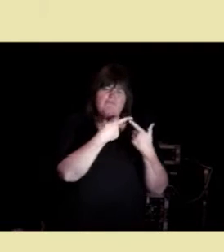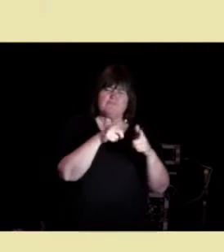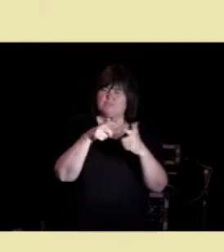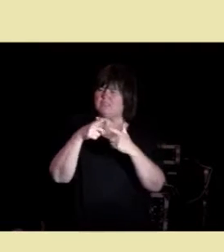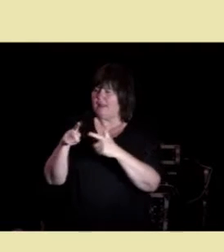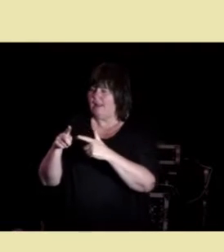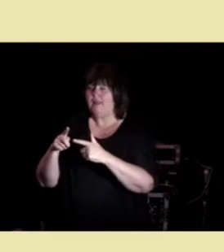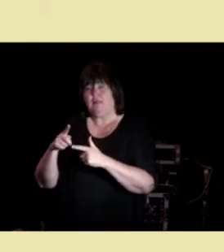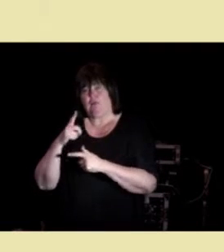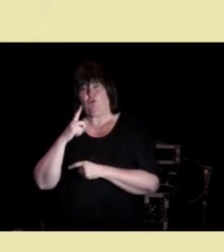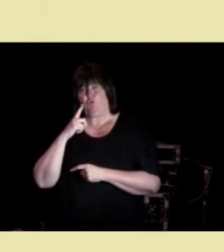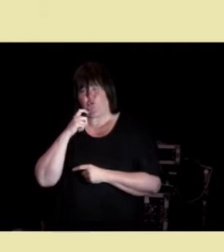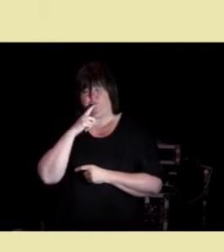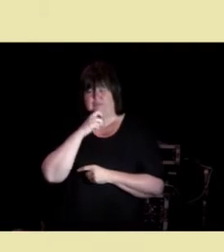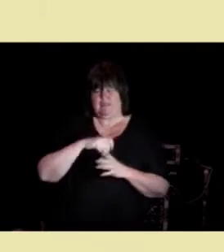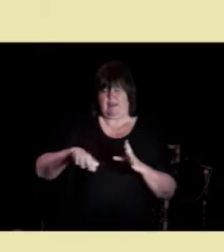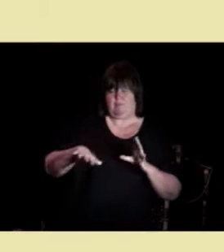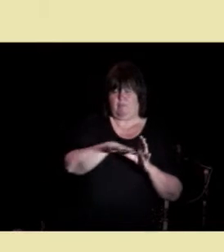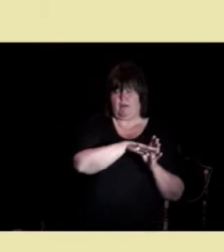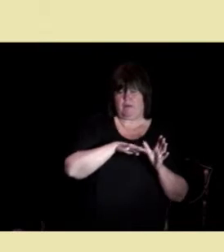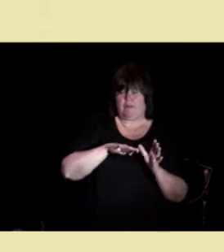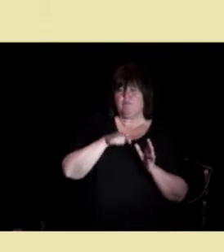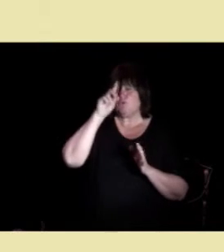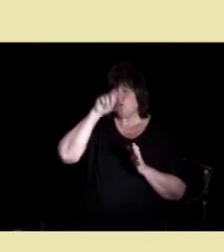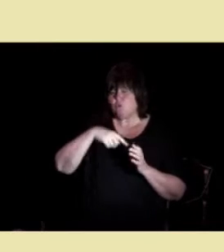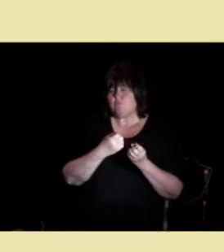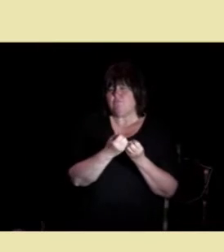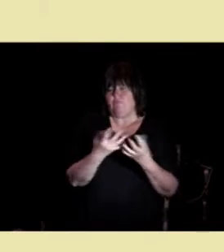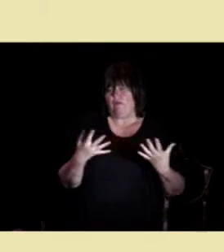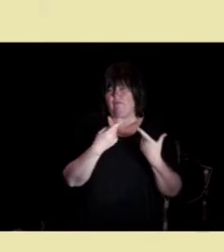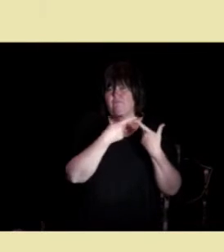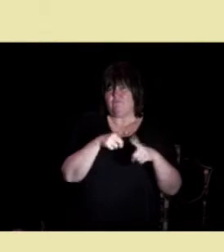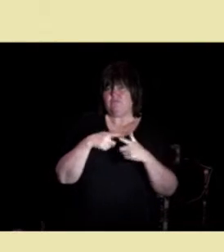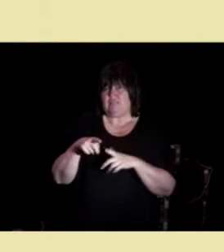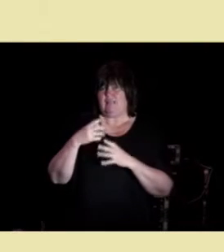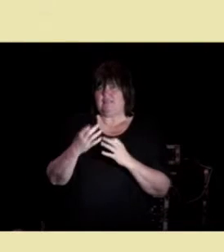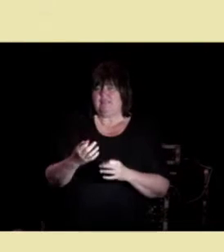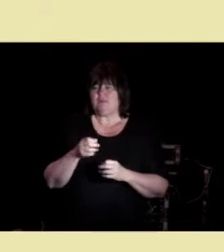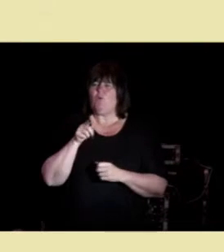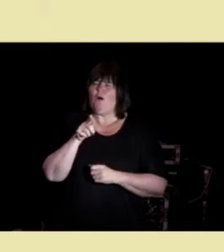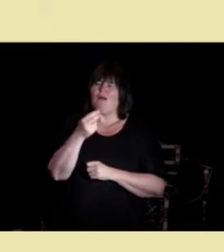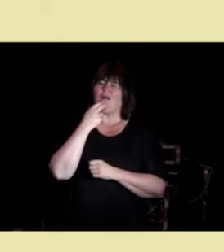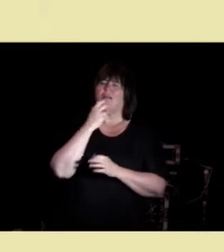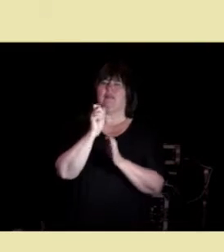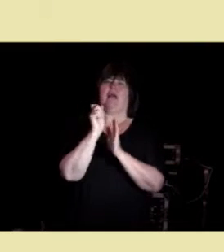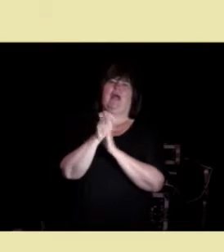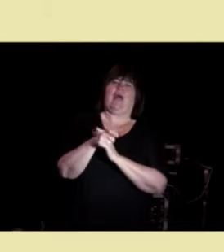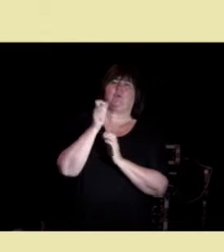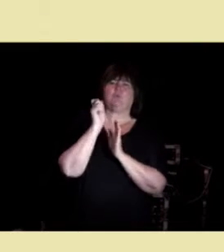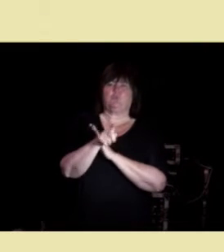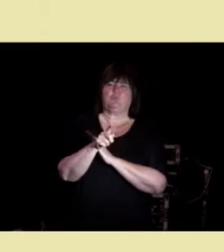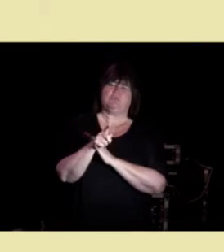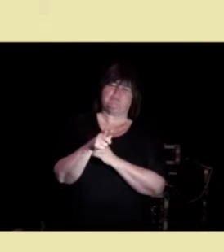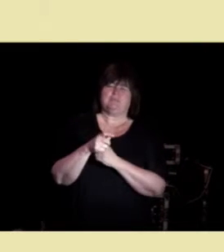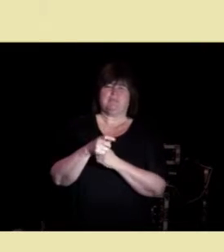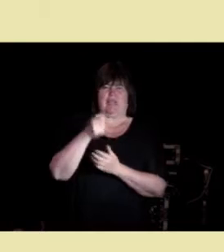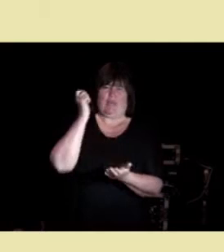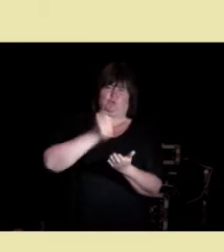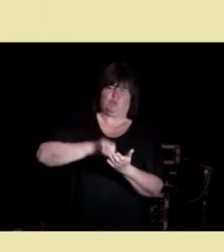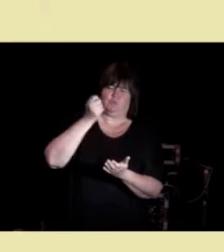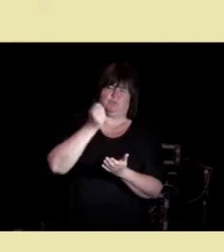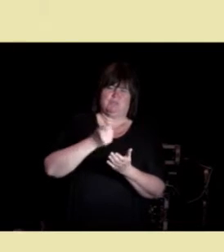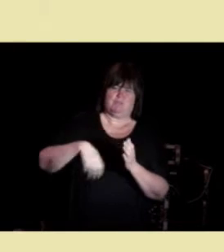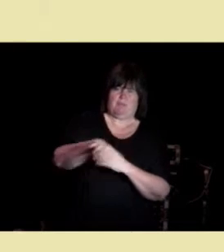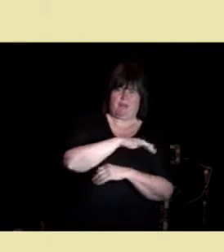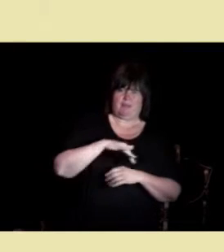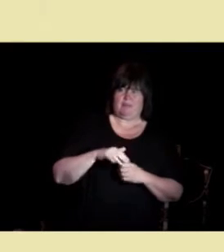komplisert marked, så du må kunne mange forskjellige ting. Og det kaller han da et sånn auksjonsmarked. Problemet med psykisk helsefelt er at